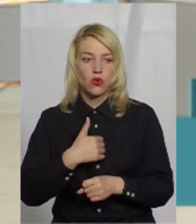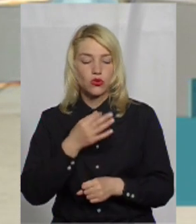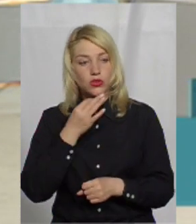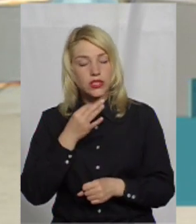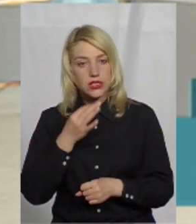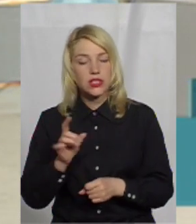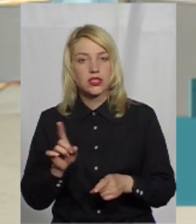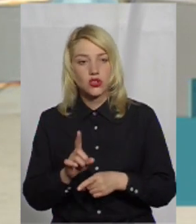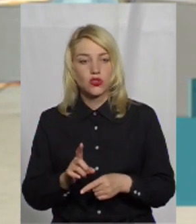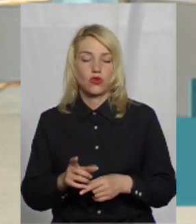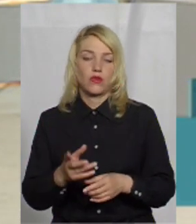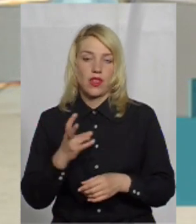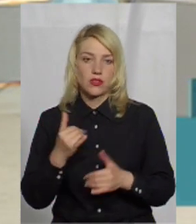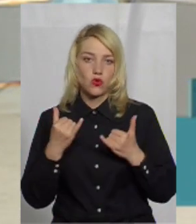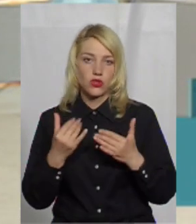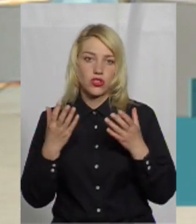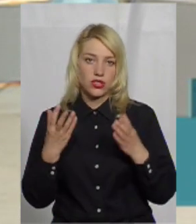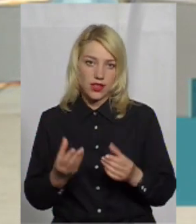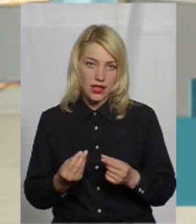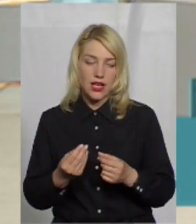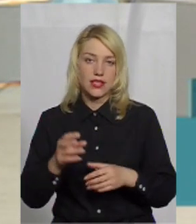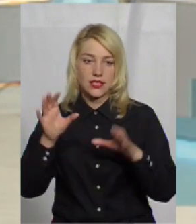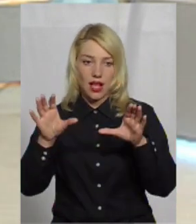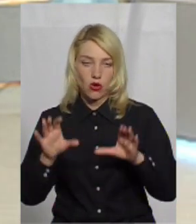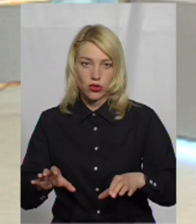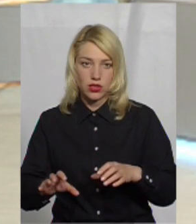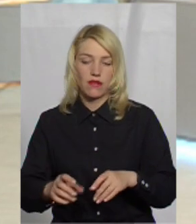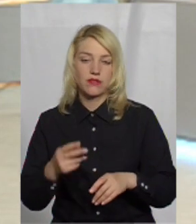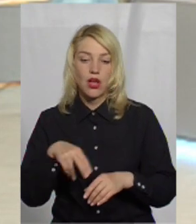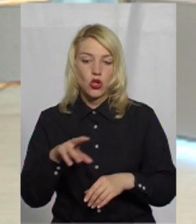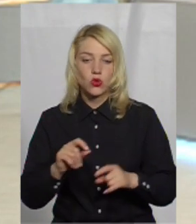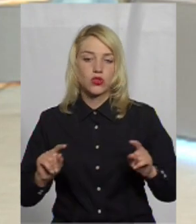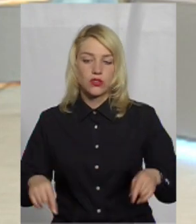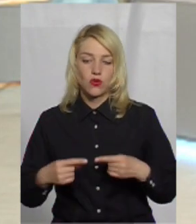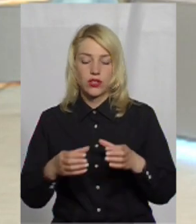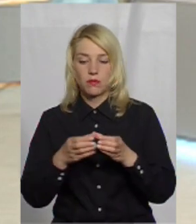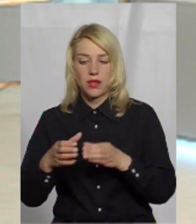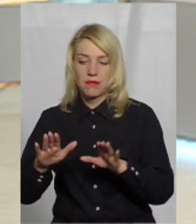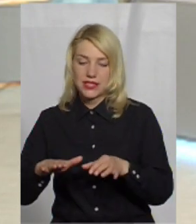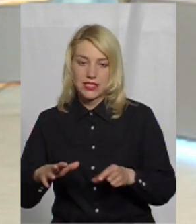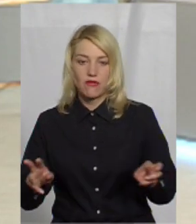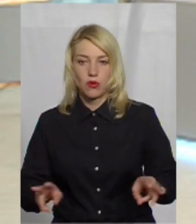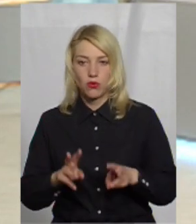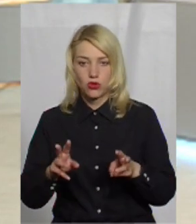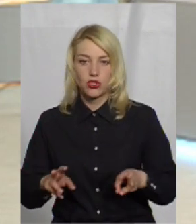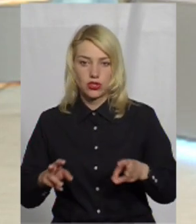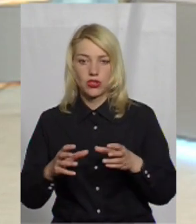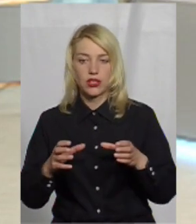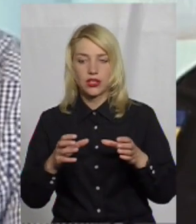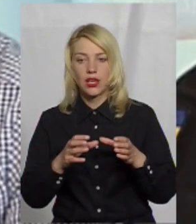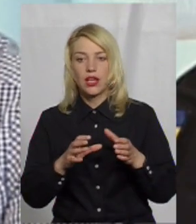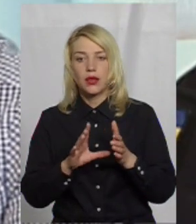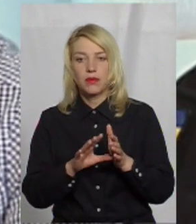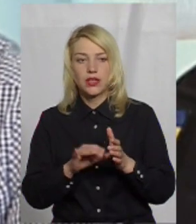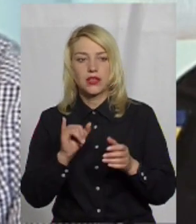сказати, що, в принципі, на сьогоднішній день законодавство до створення підрозділів, як місцевої пожежної охорони, так і добровільної